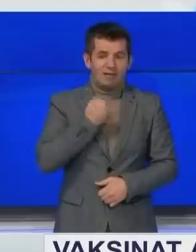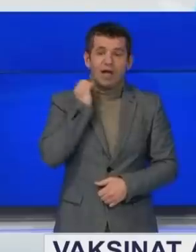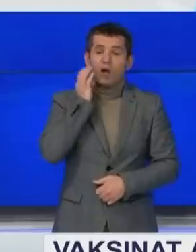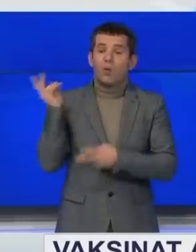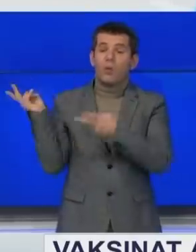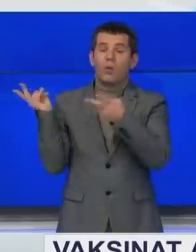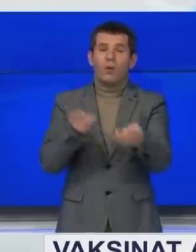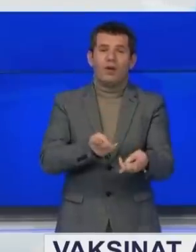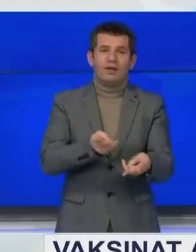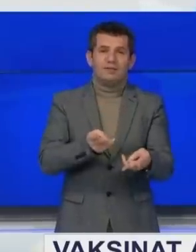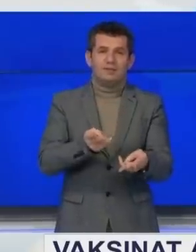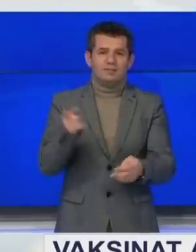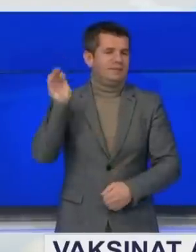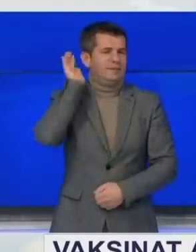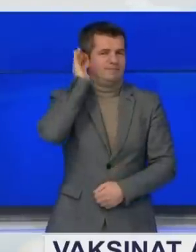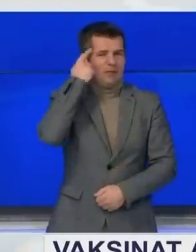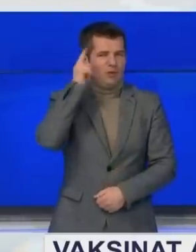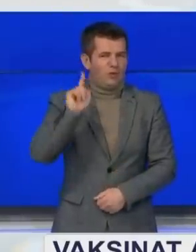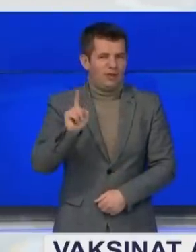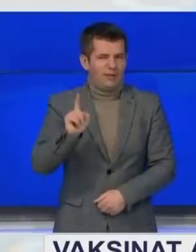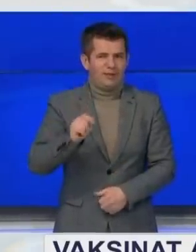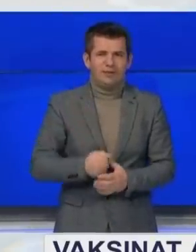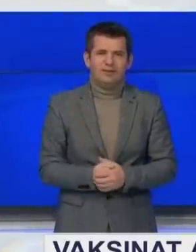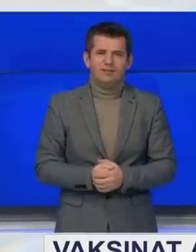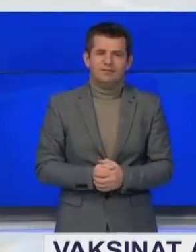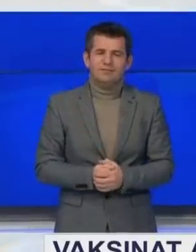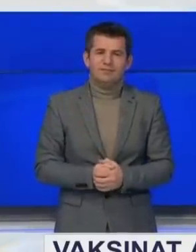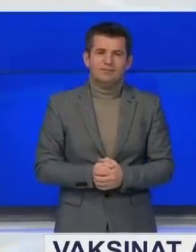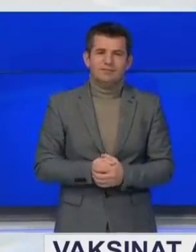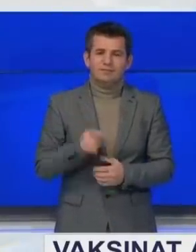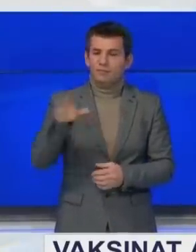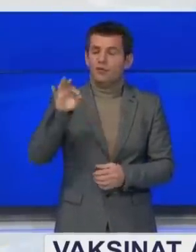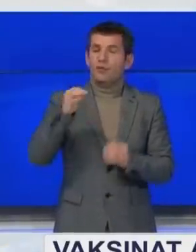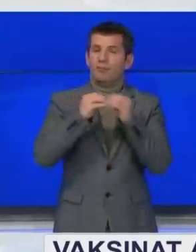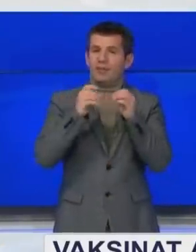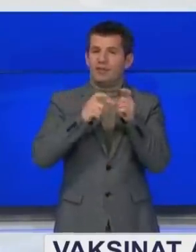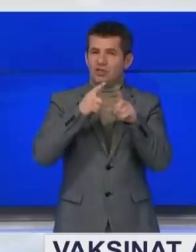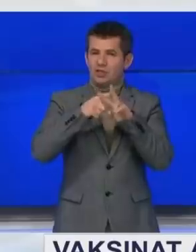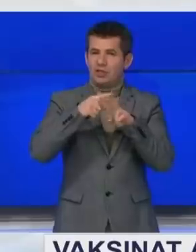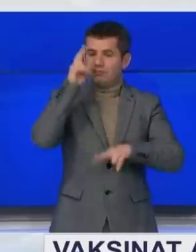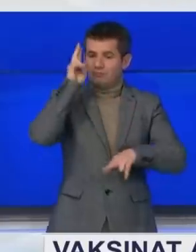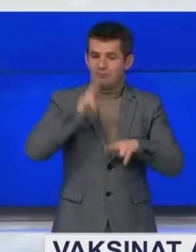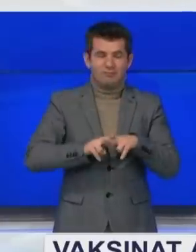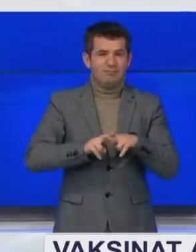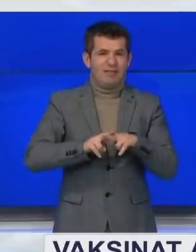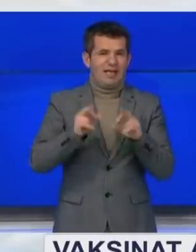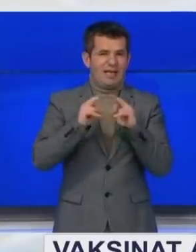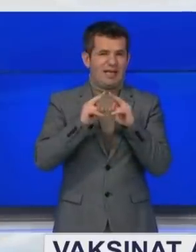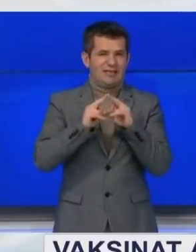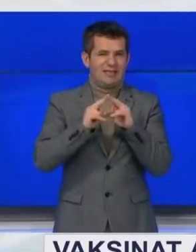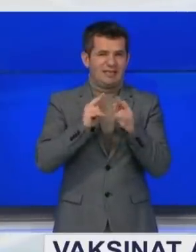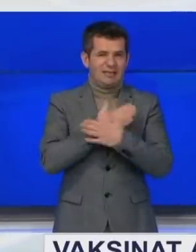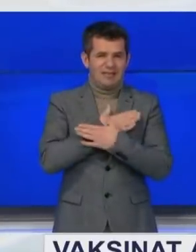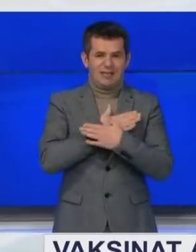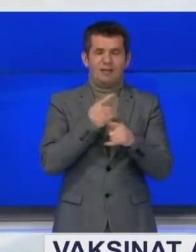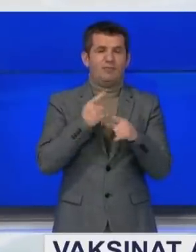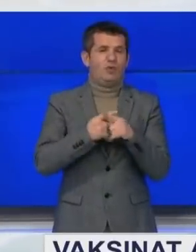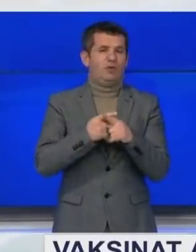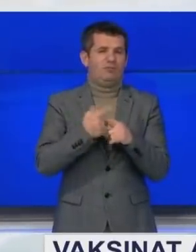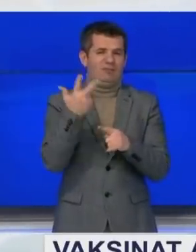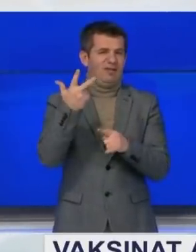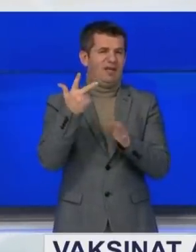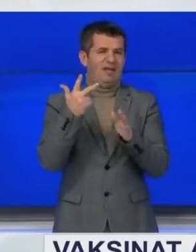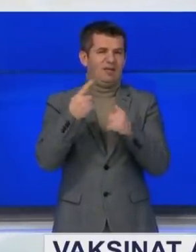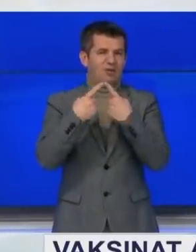Kosovë, nga mëshë deklarojnë se nuk e din. O bëshë ka miratuar vakcinen AstraZeneca së këbio dhe sil për përdorim